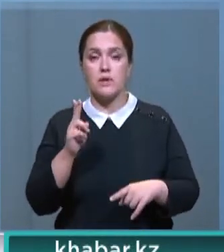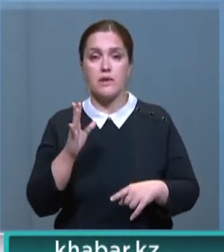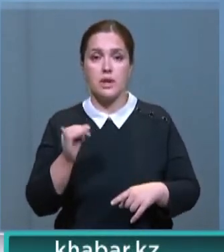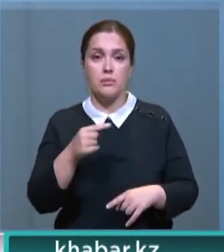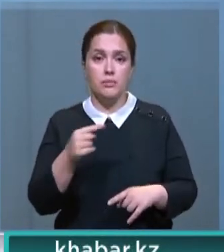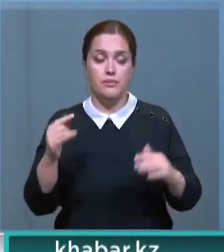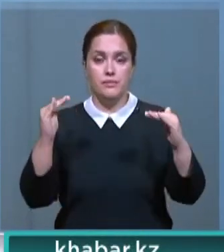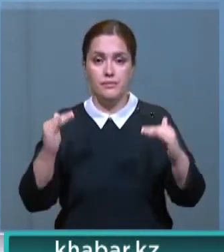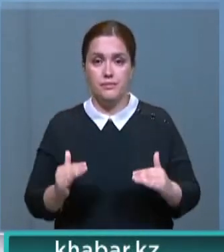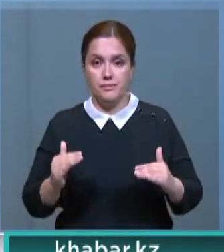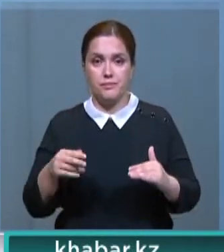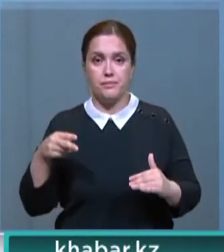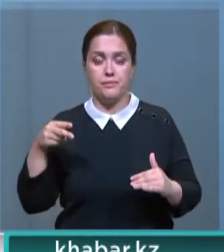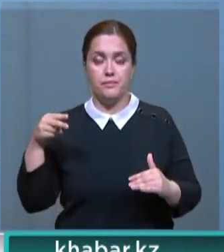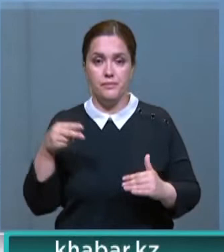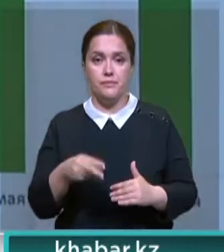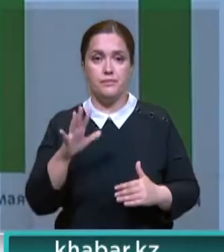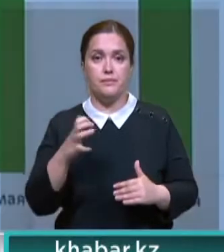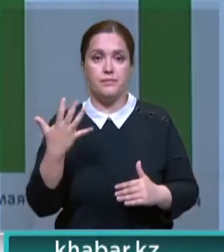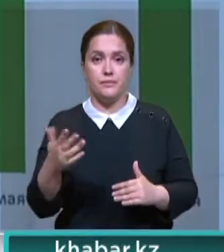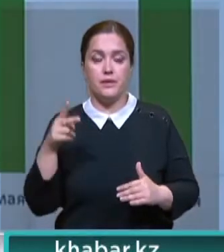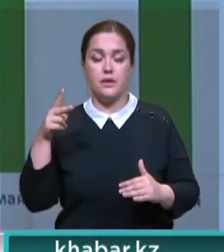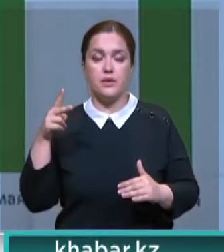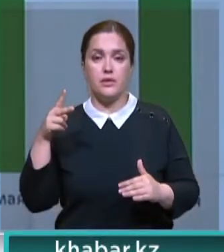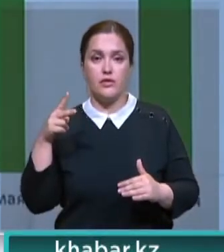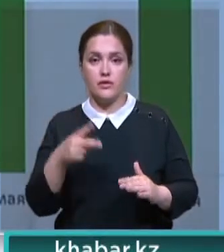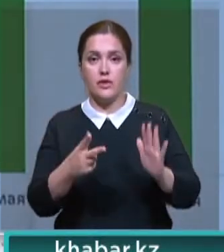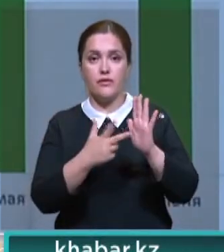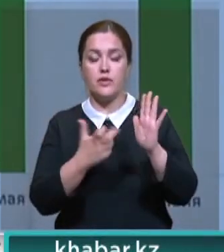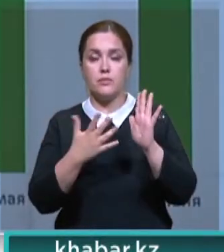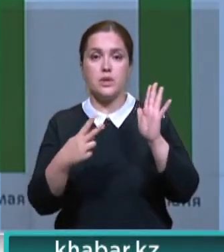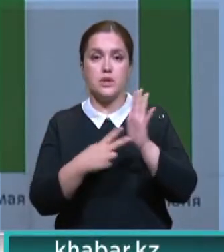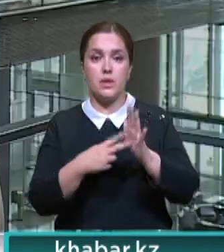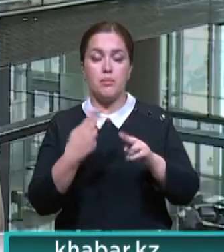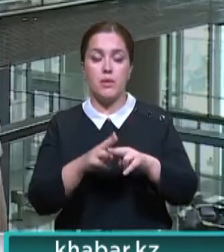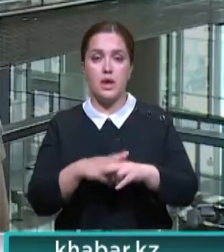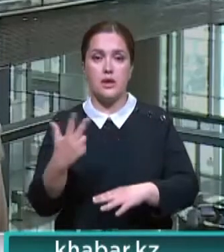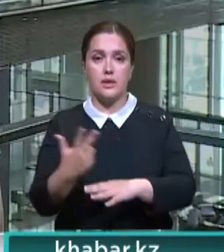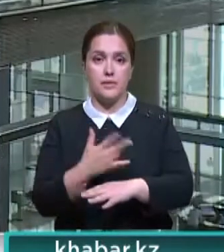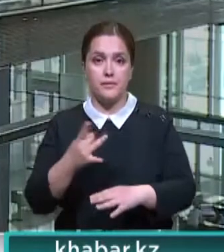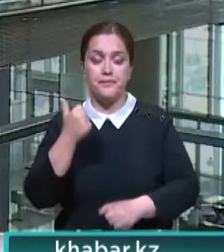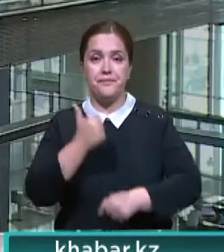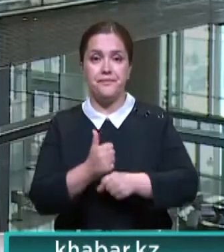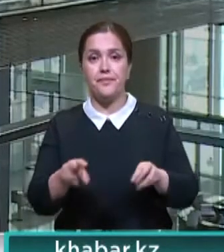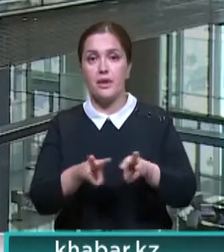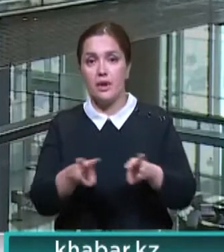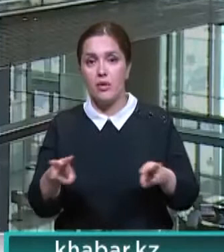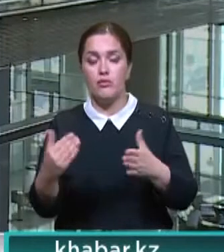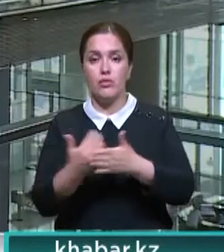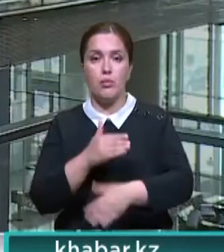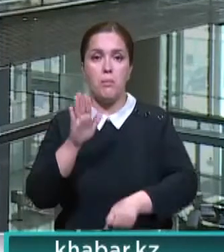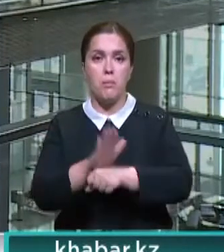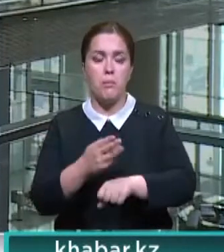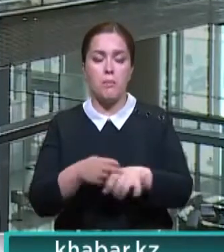с 2505 до 757 случаев в сутки или в 3,3 раза. Глава Кабмина вновь поручил наращивать